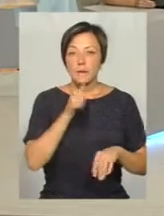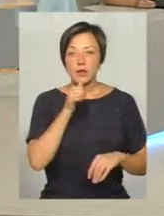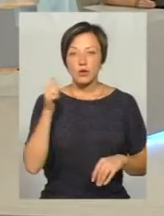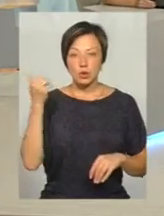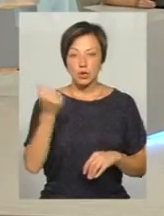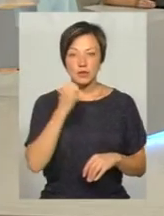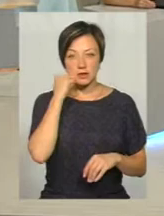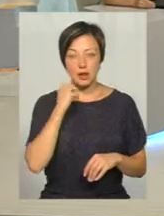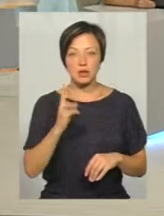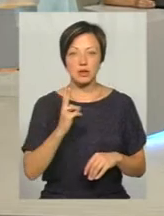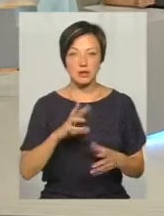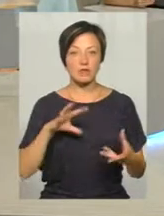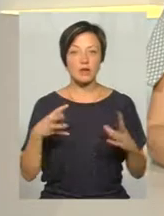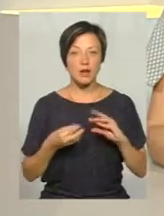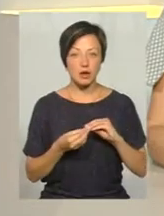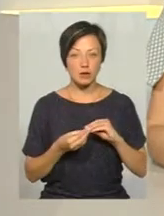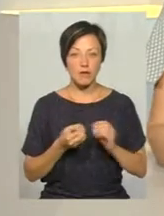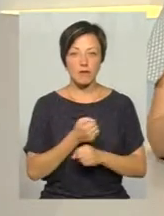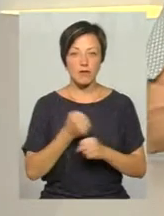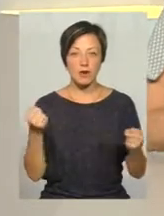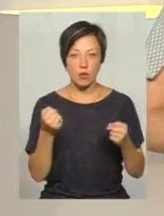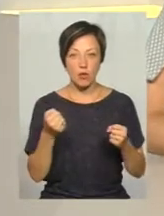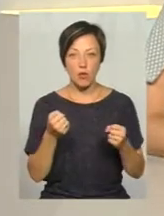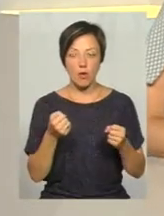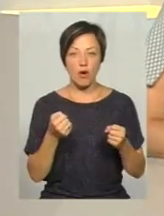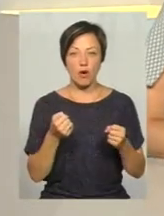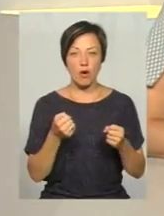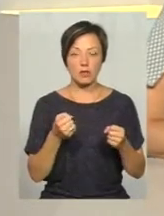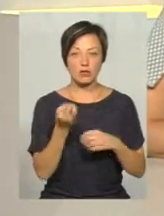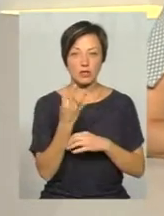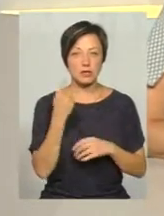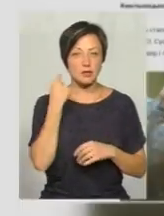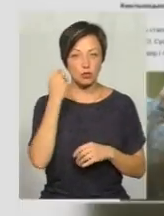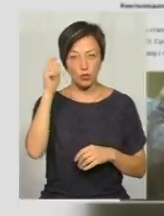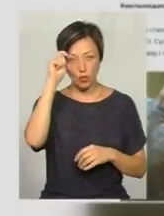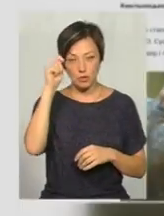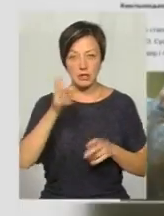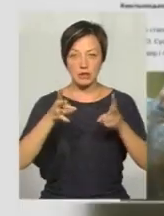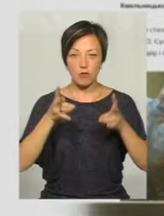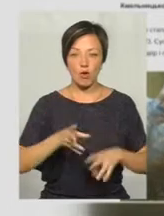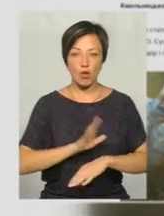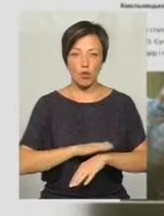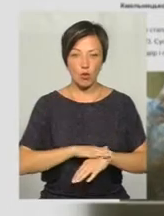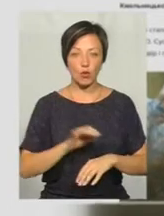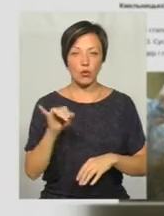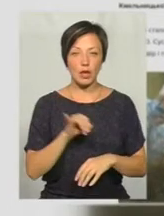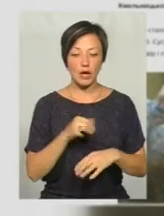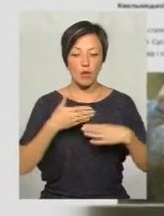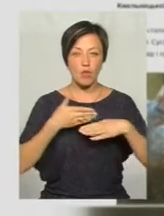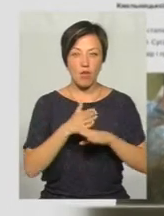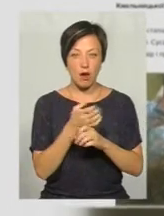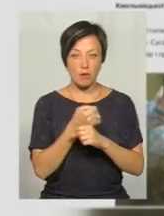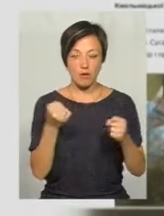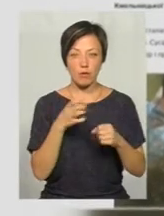Старокостянтинові внаслідок вибуху гранати 14-річному хлопцю травмувало руку, а також уламками